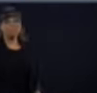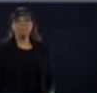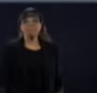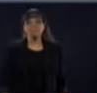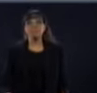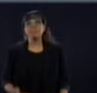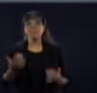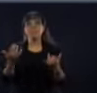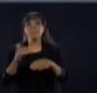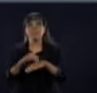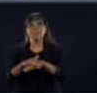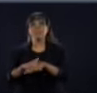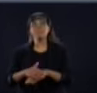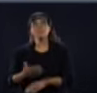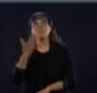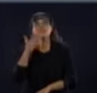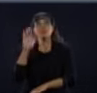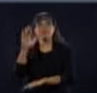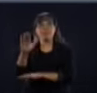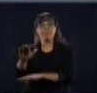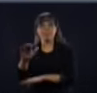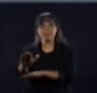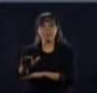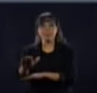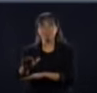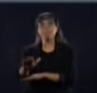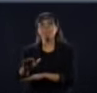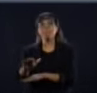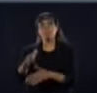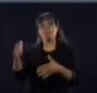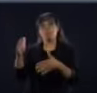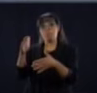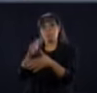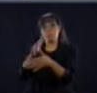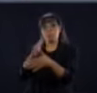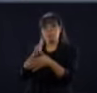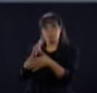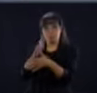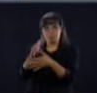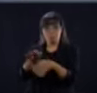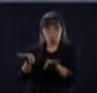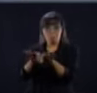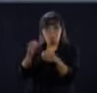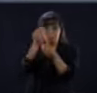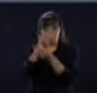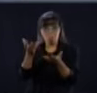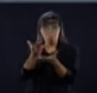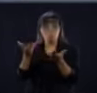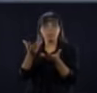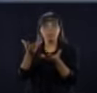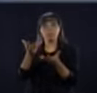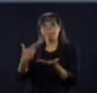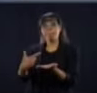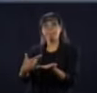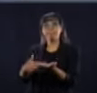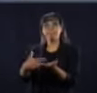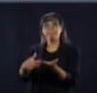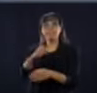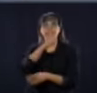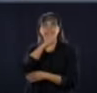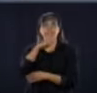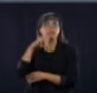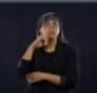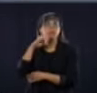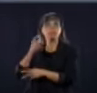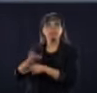Alors, good afternoon. Bonjour. Avant tout, j'aimerais aborder la question de la dotation en personnel